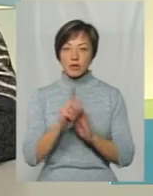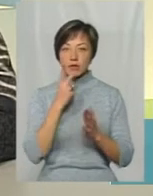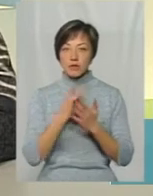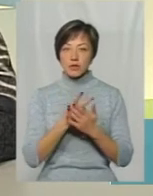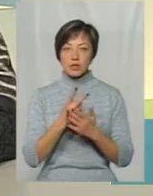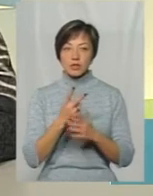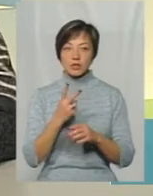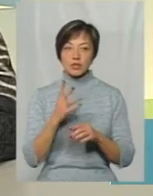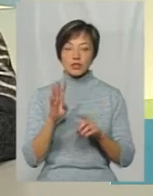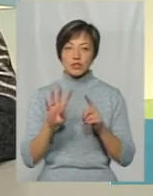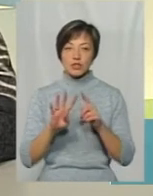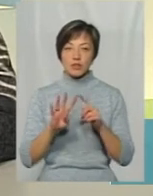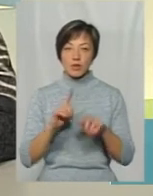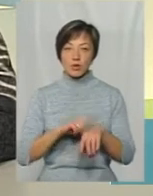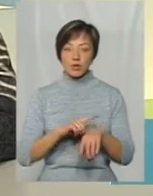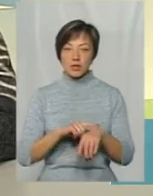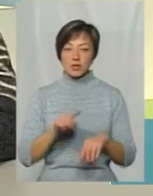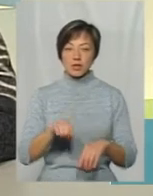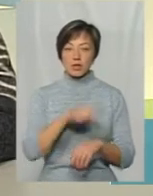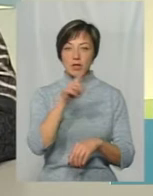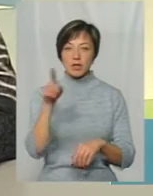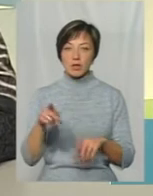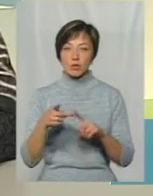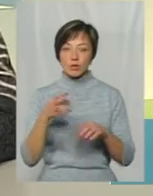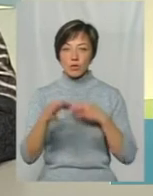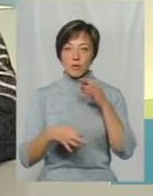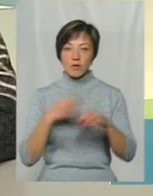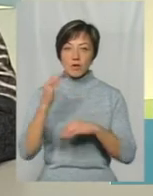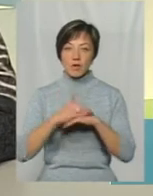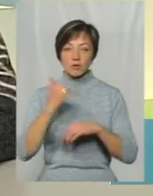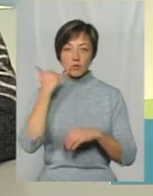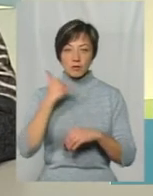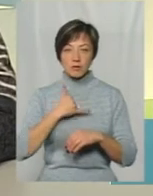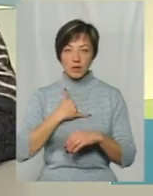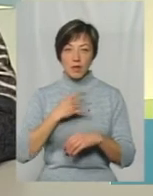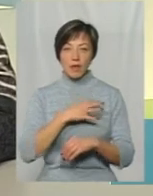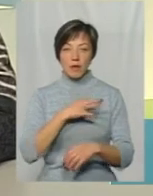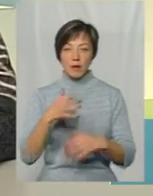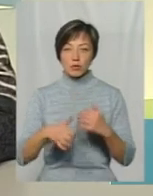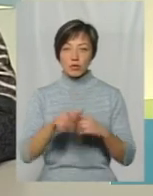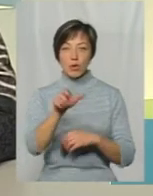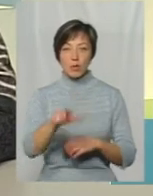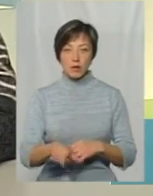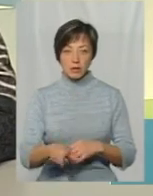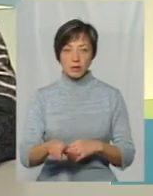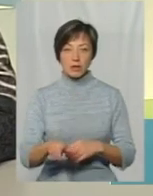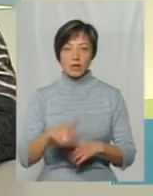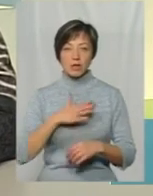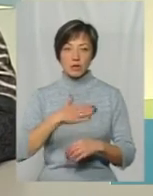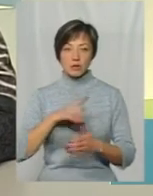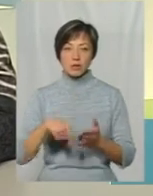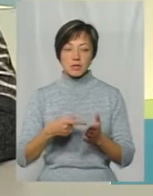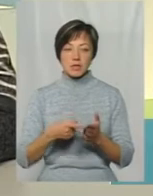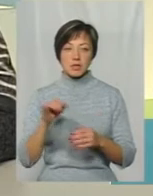з 4-ї години І ми не знайшли аж наступної доби, ввечері До мене подзвонив небайдужий громадянин нашого міста